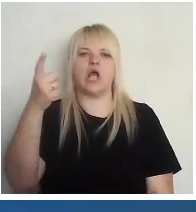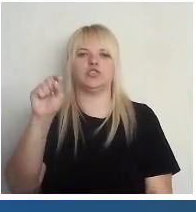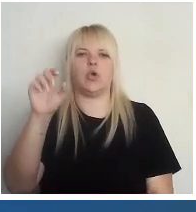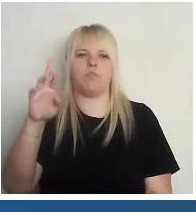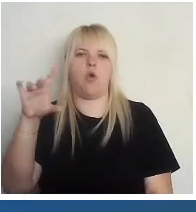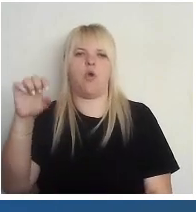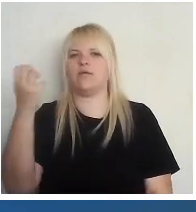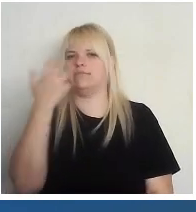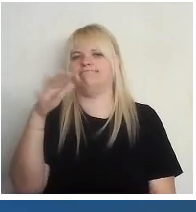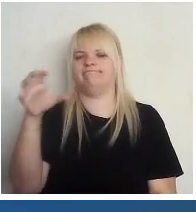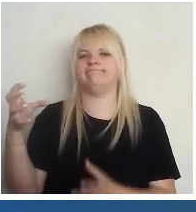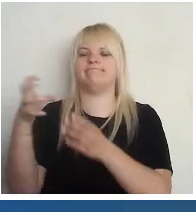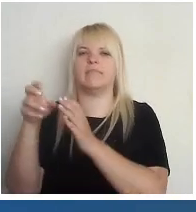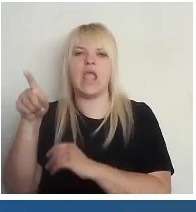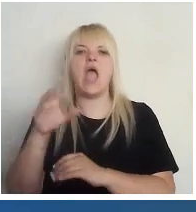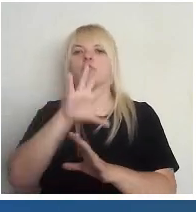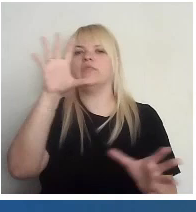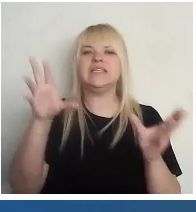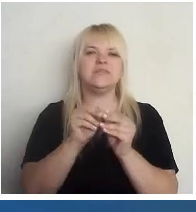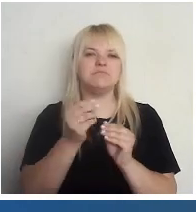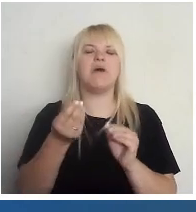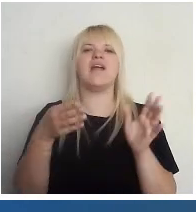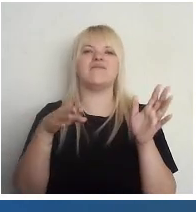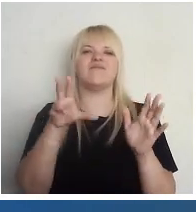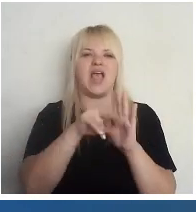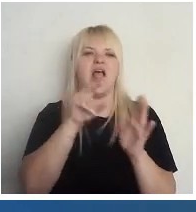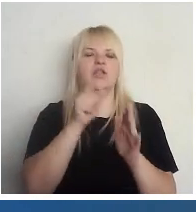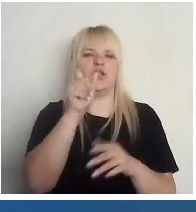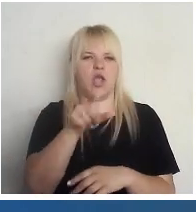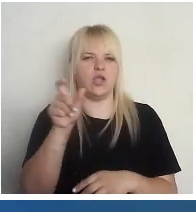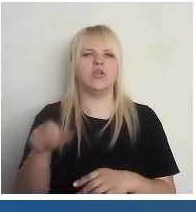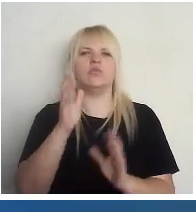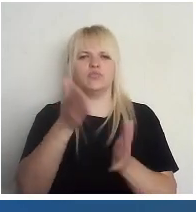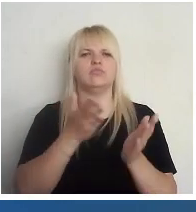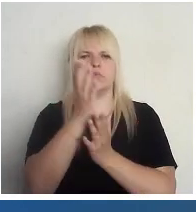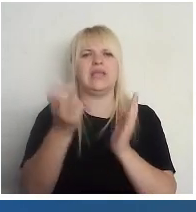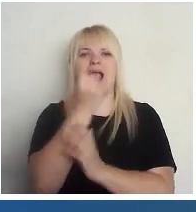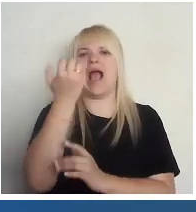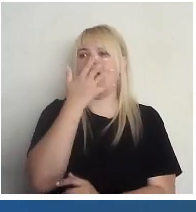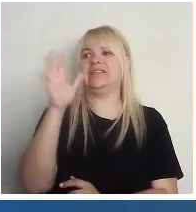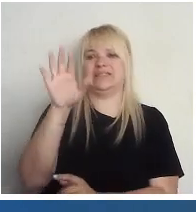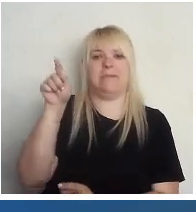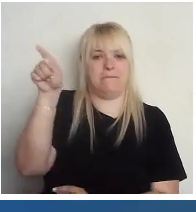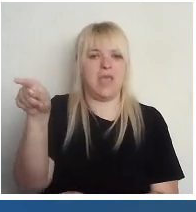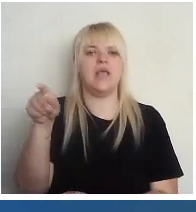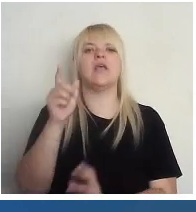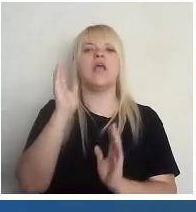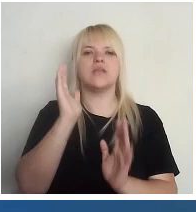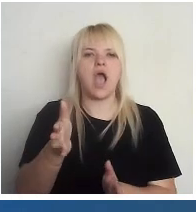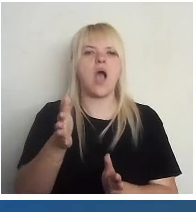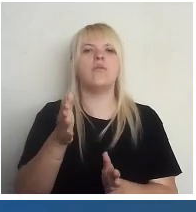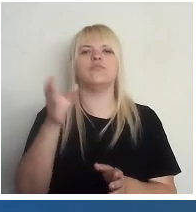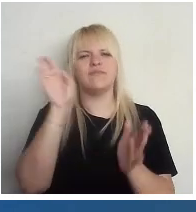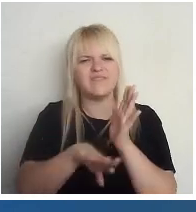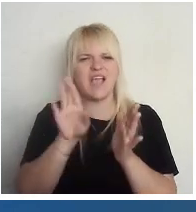Un vispār vēlēšanām, lai padarītu tās piemaksas diesporā, tam jābūt vienkāršām,